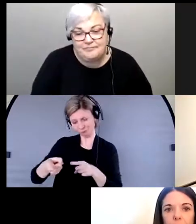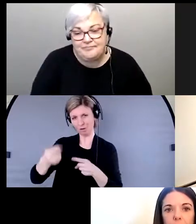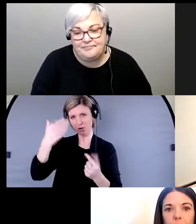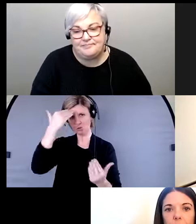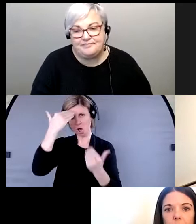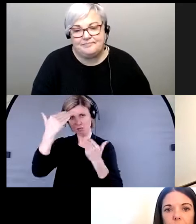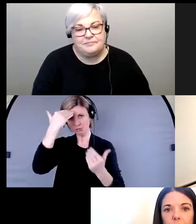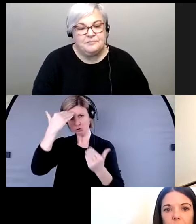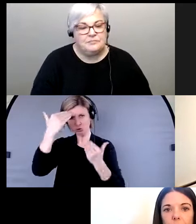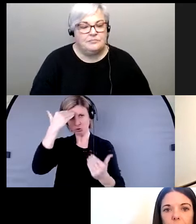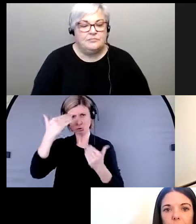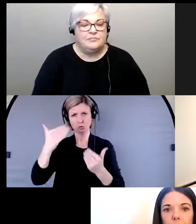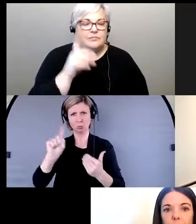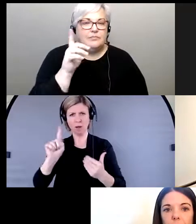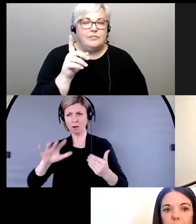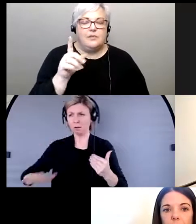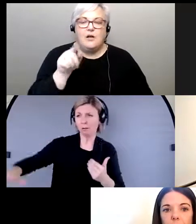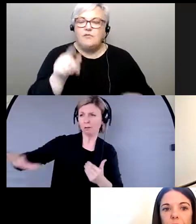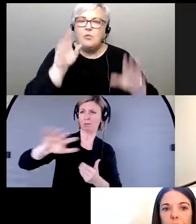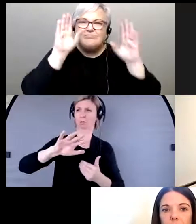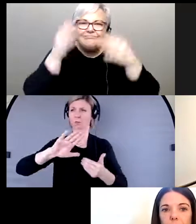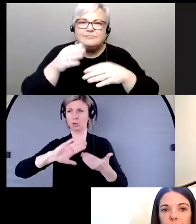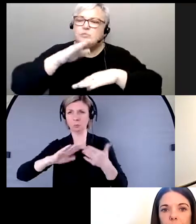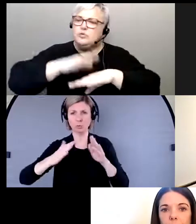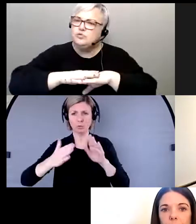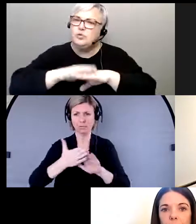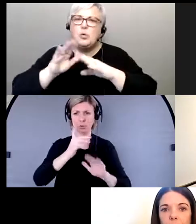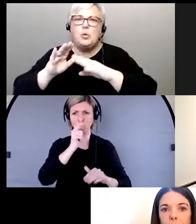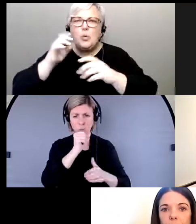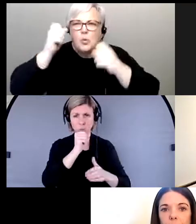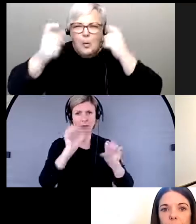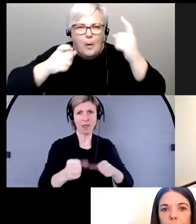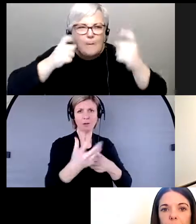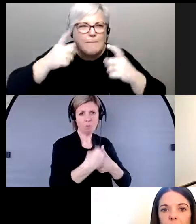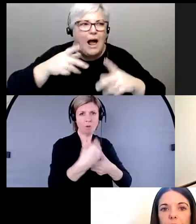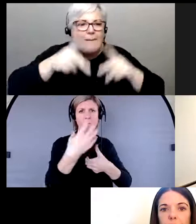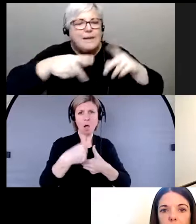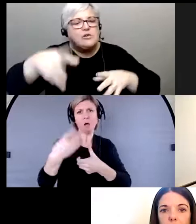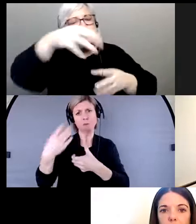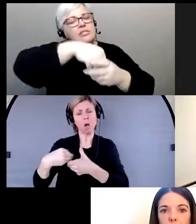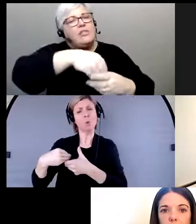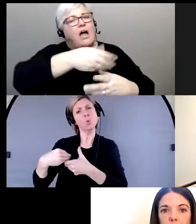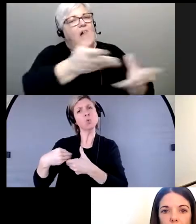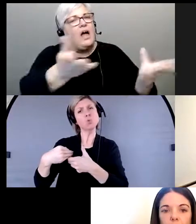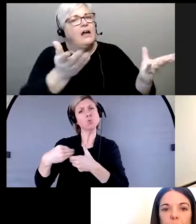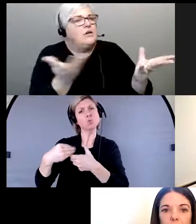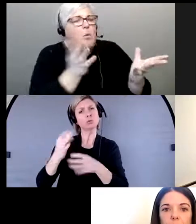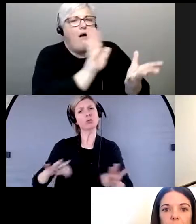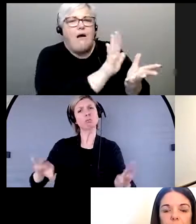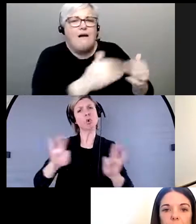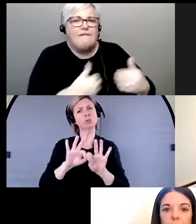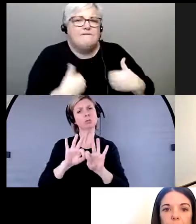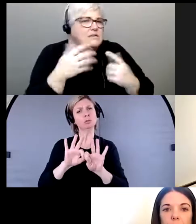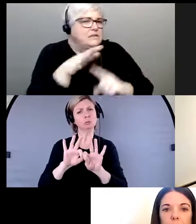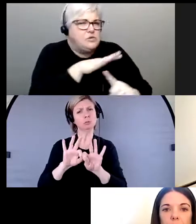Vous mettez l'emphase sur la connaissance des communautés, la compréhension des communautés particulières.'est vraiment très important